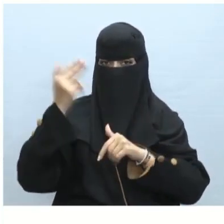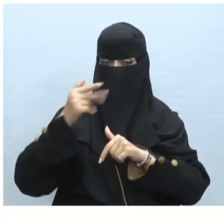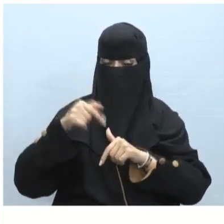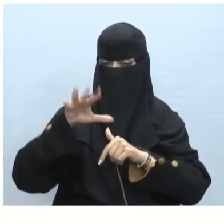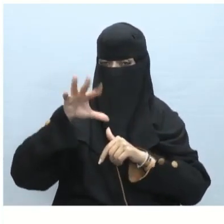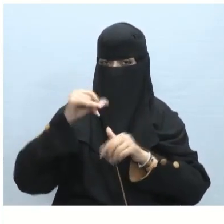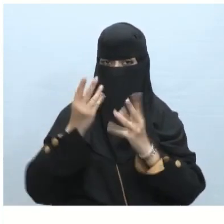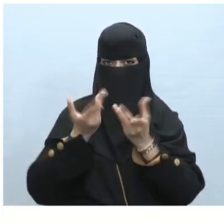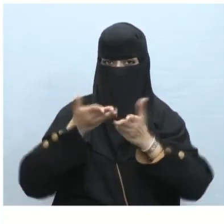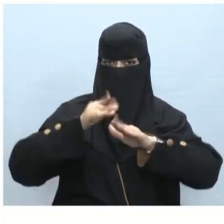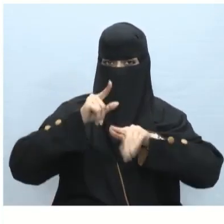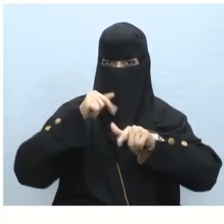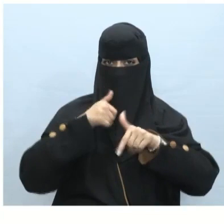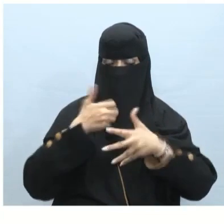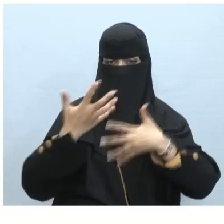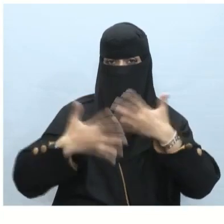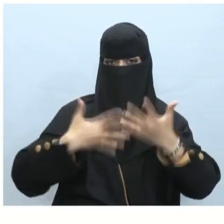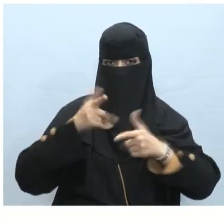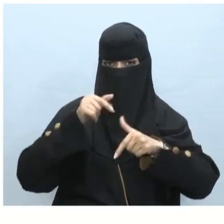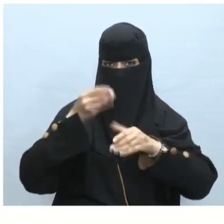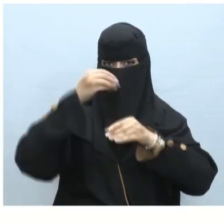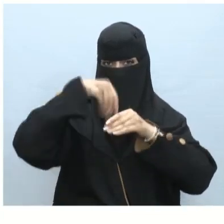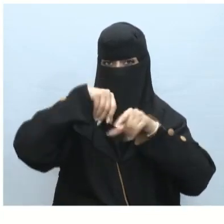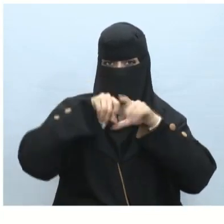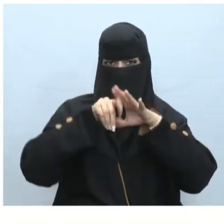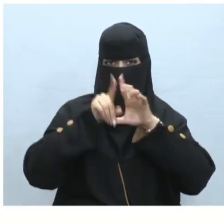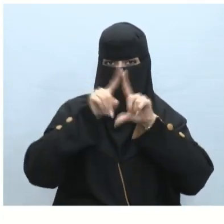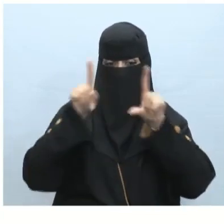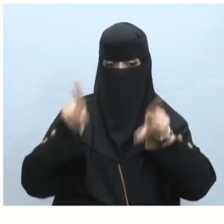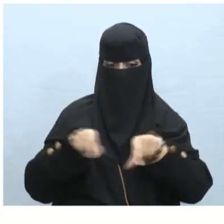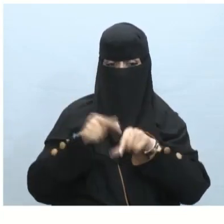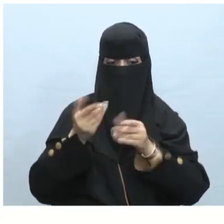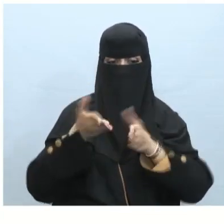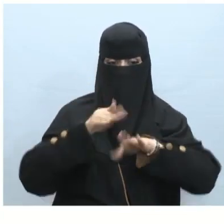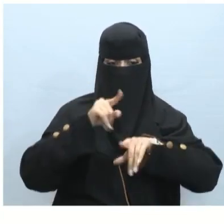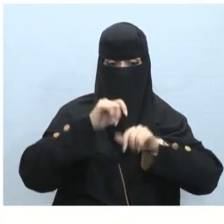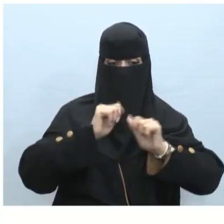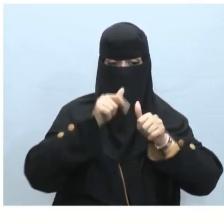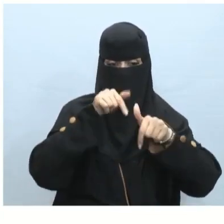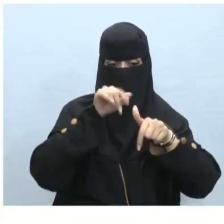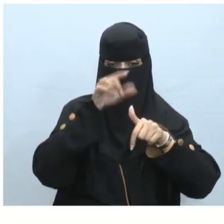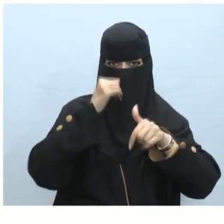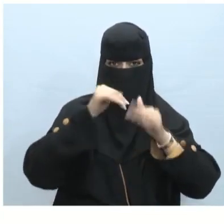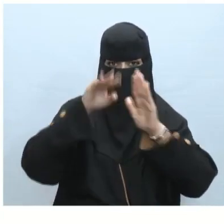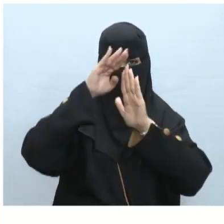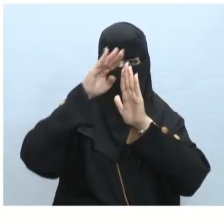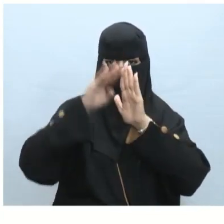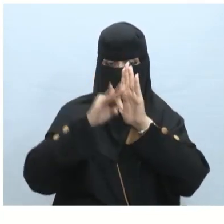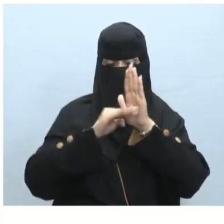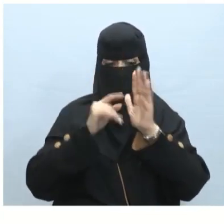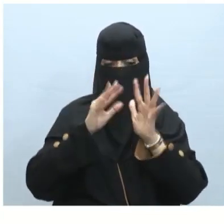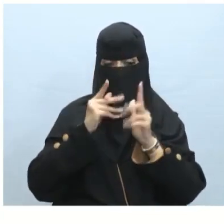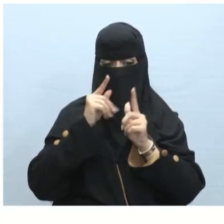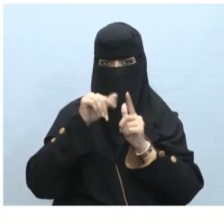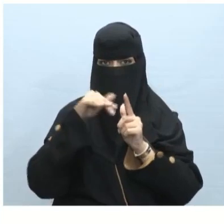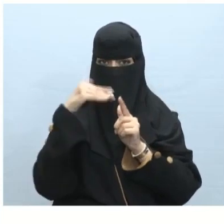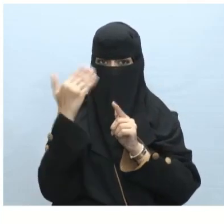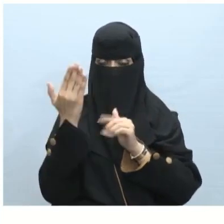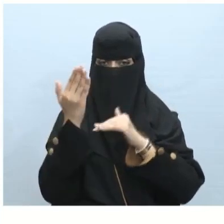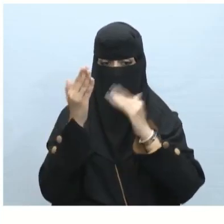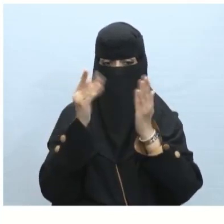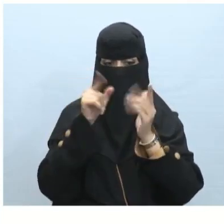SmartArt أكثر حيوية داخل الشريح كذلك تستطيع من خلال أنماط SmartArt